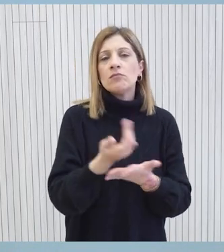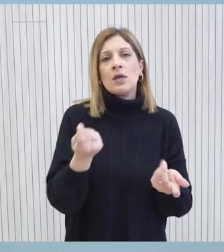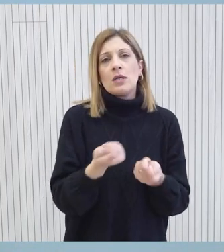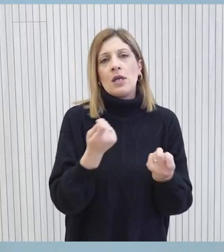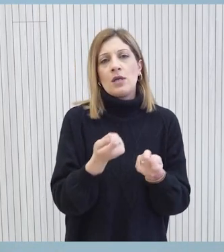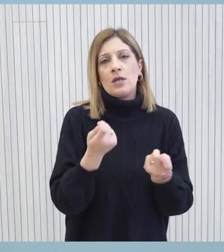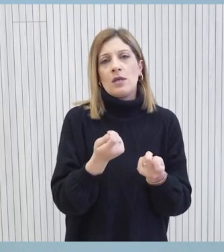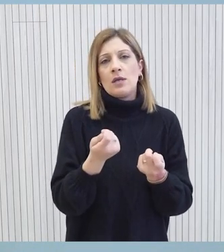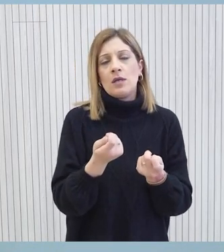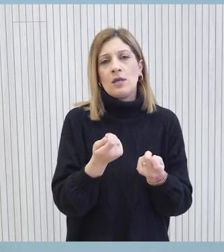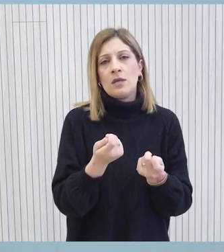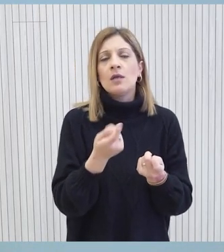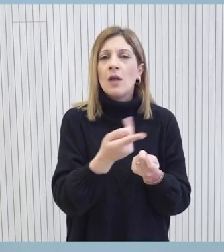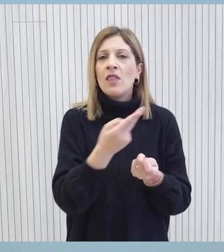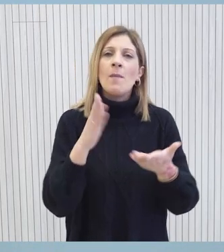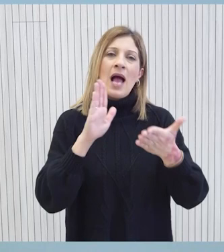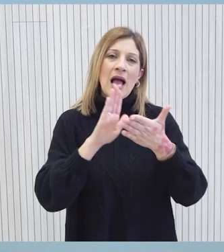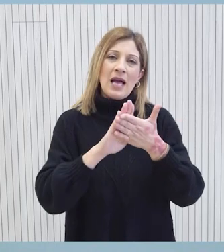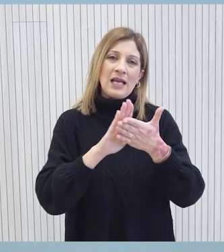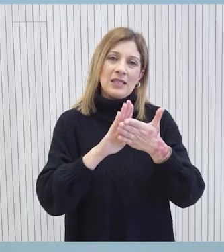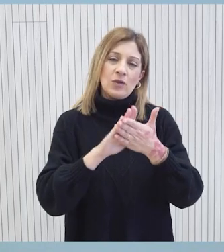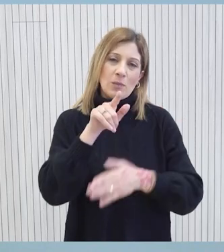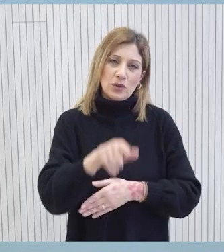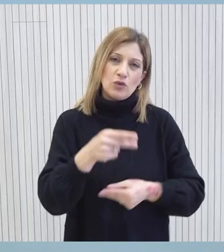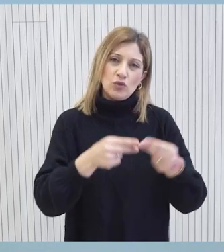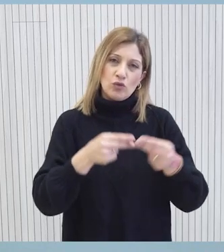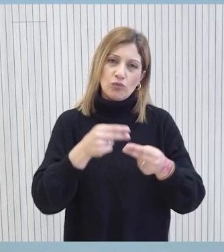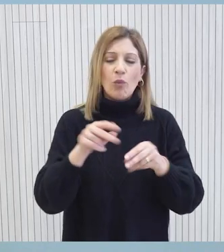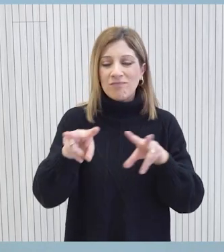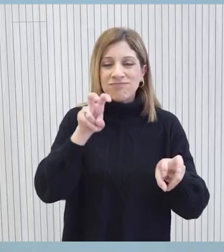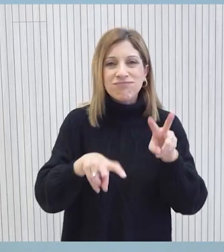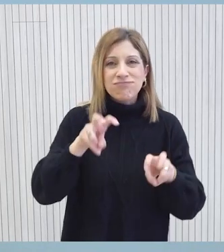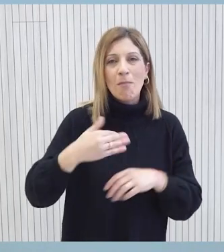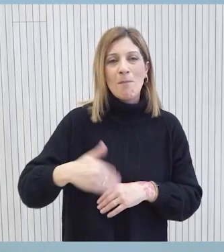προς αντιμετώπιση του ζητήματος του φαινομένου του σφαιτερισμού.